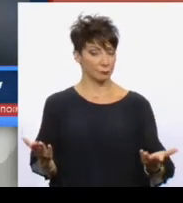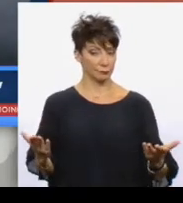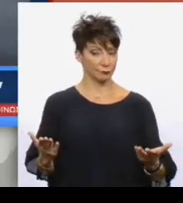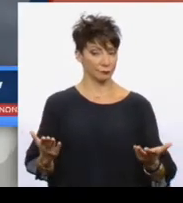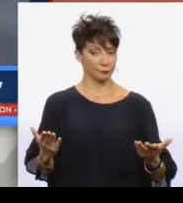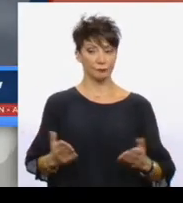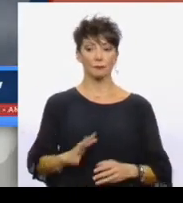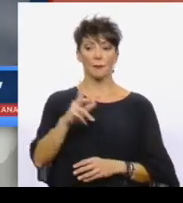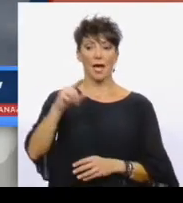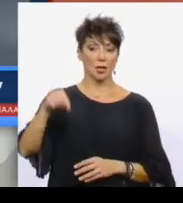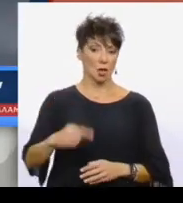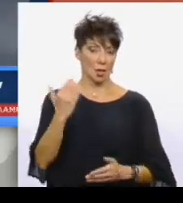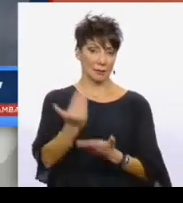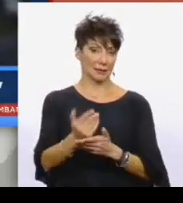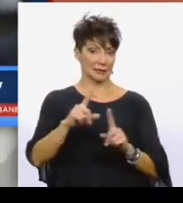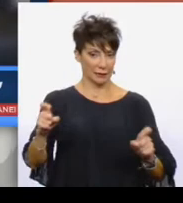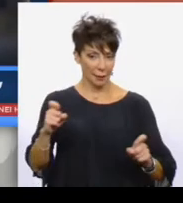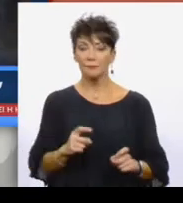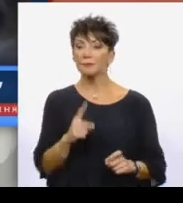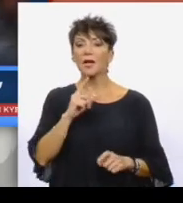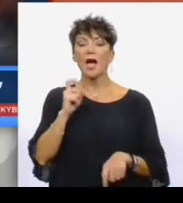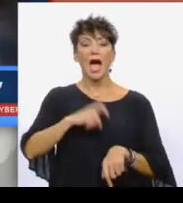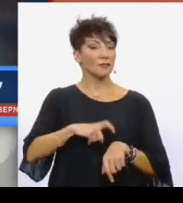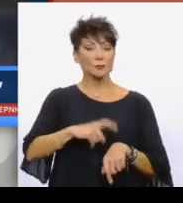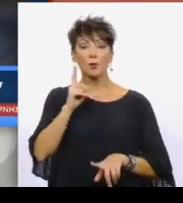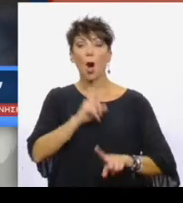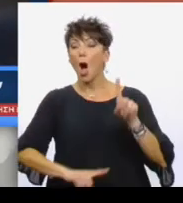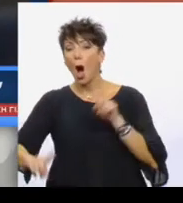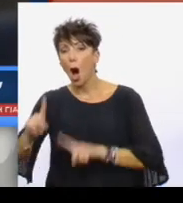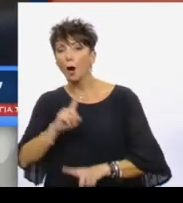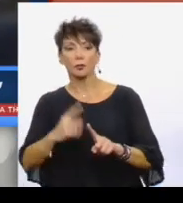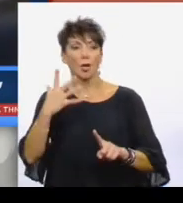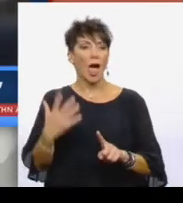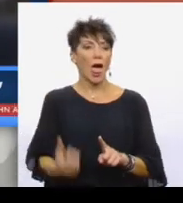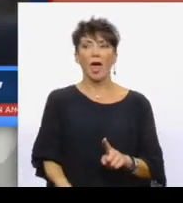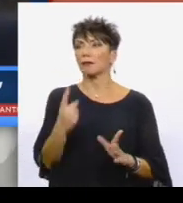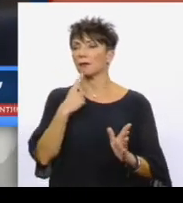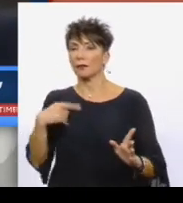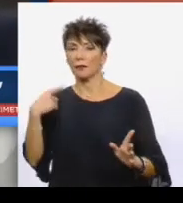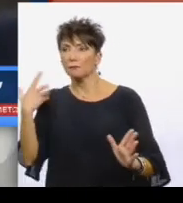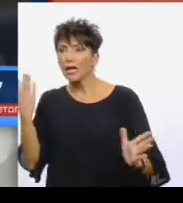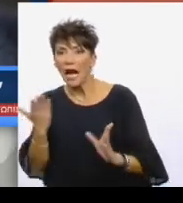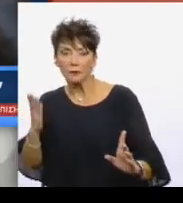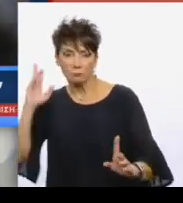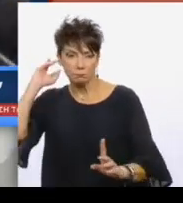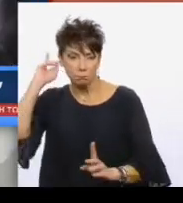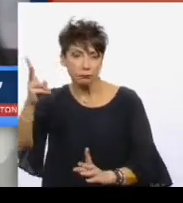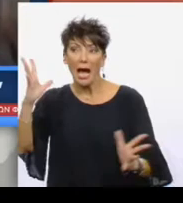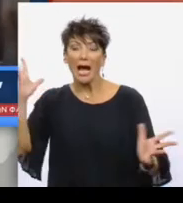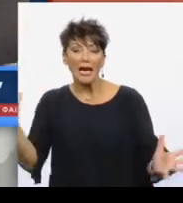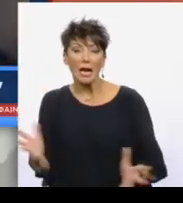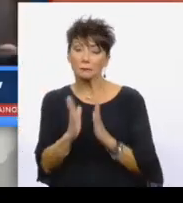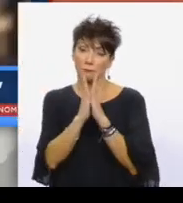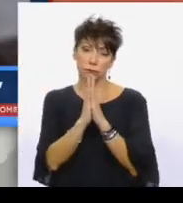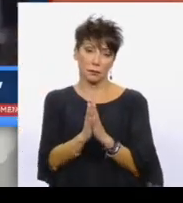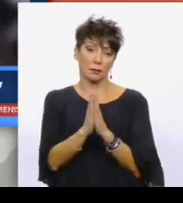αυτή τη στιγμή, είναι οποιοςδήποτε έχει κάποια καταγγελία, κάτι να προσθέσει στην όλη δικογραφία, επωνήμως να